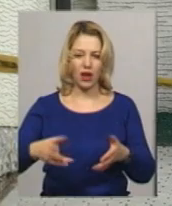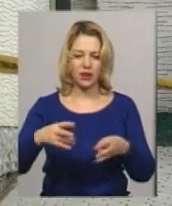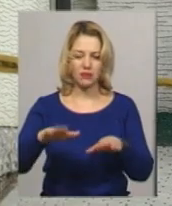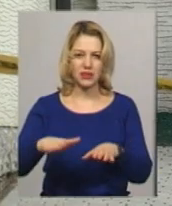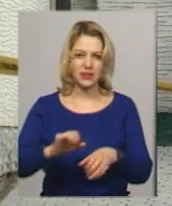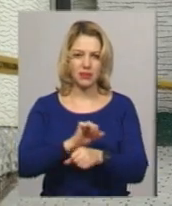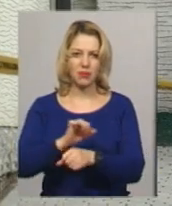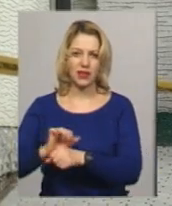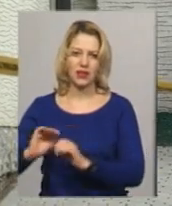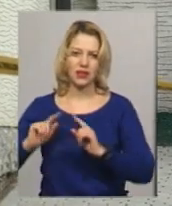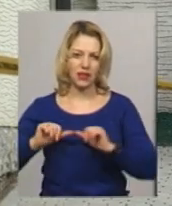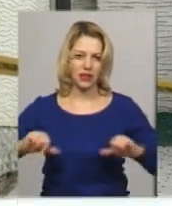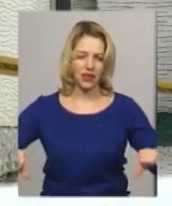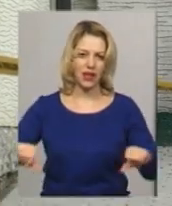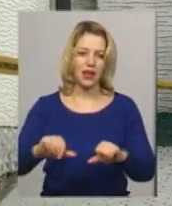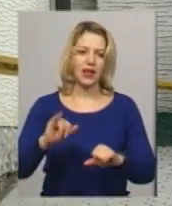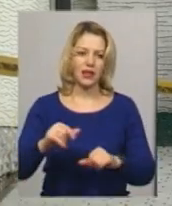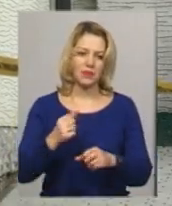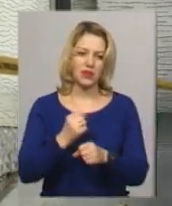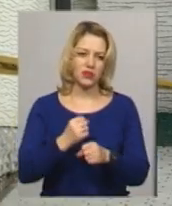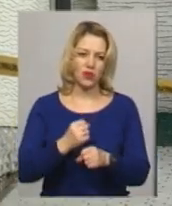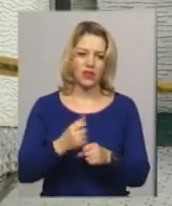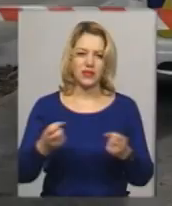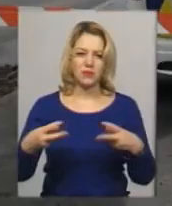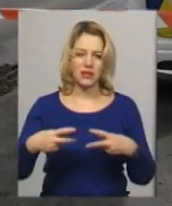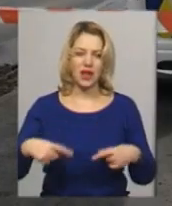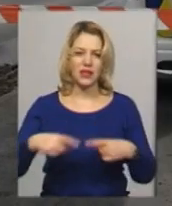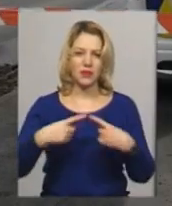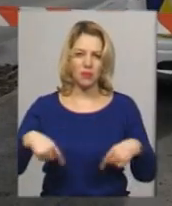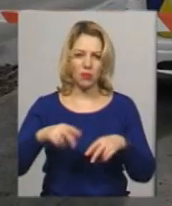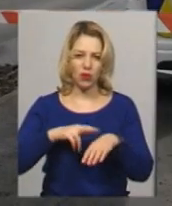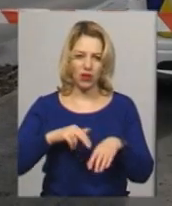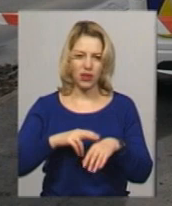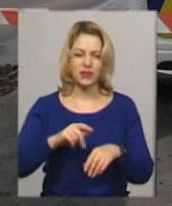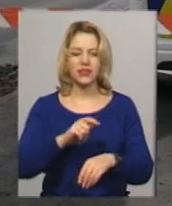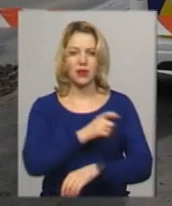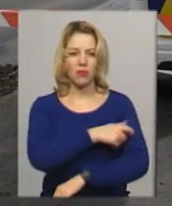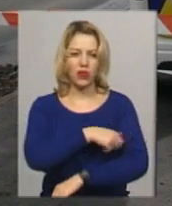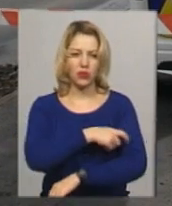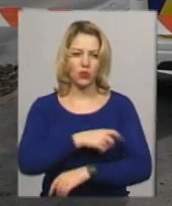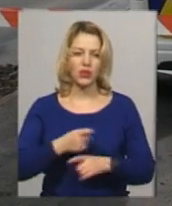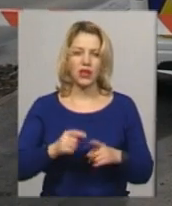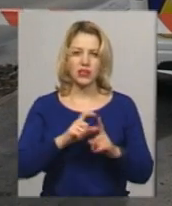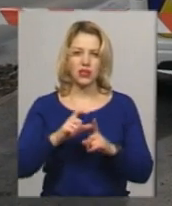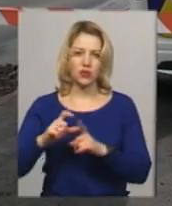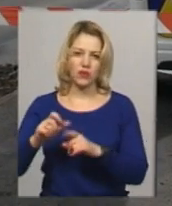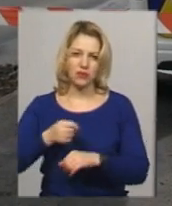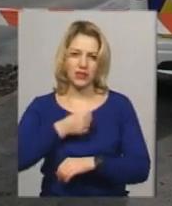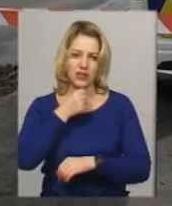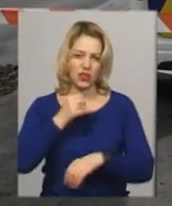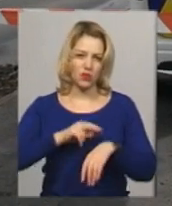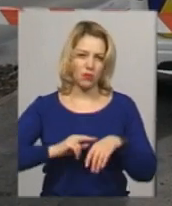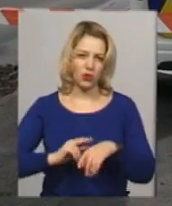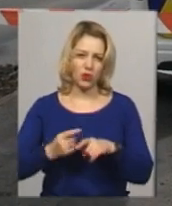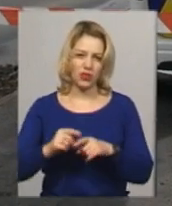працювали спеціальний підрозділ поліції, рятувальники та патрульні. За словами старшого інспектора сектору моніторингу Хмельницького відділу